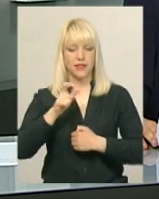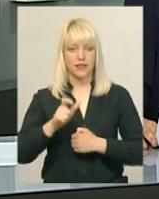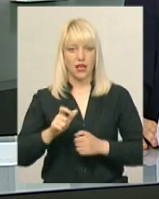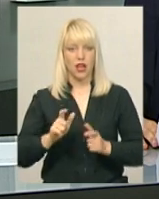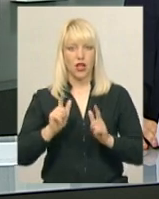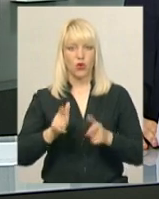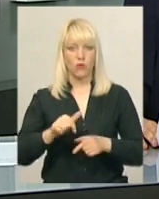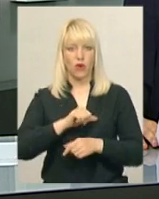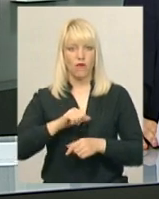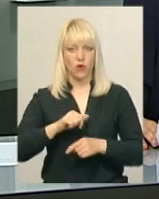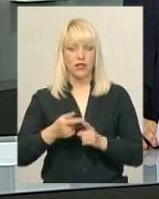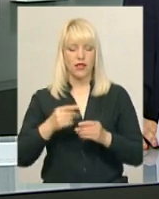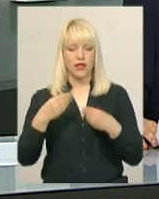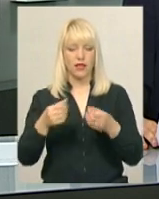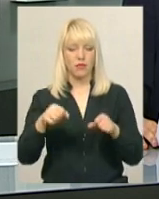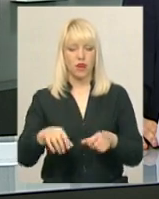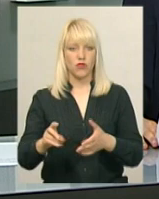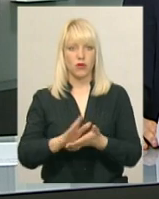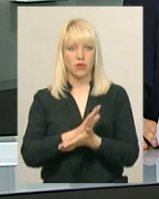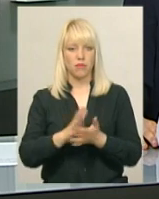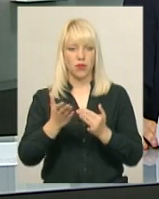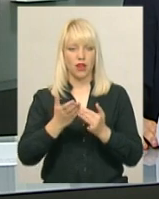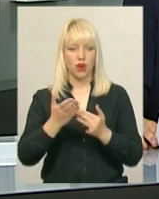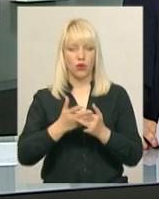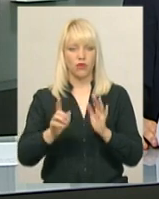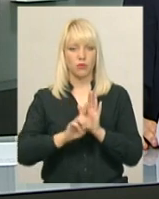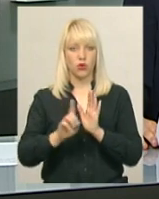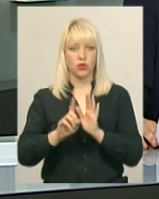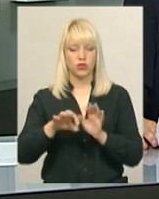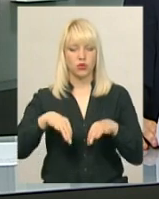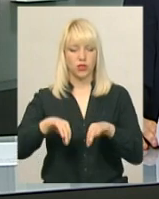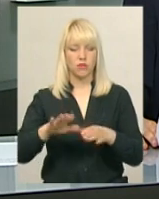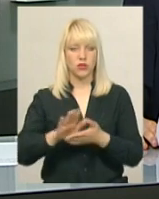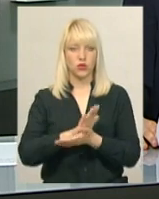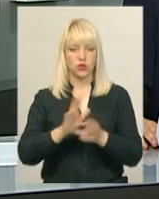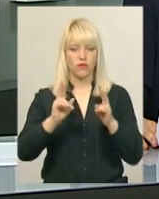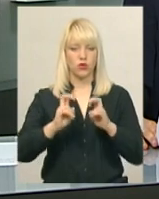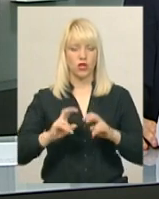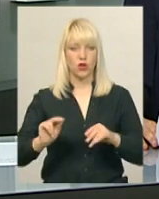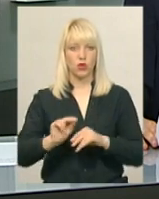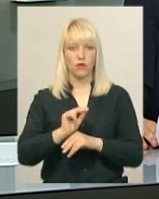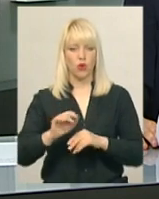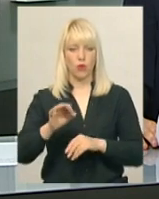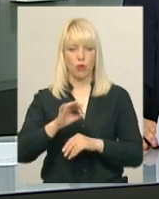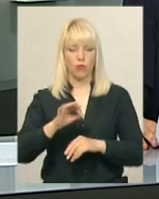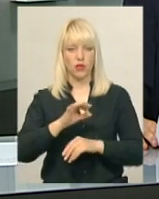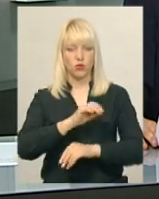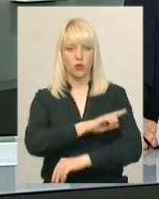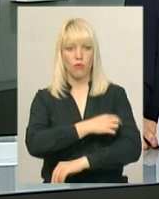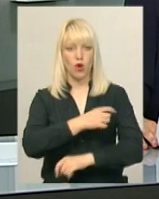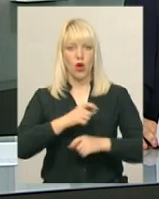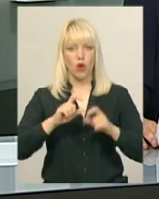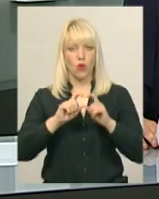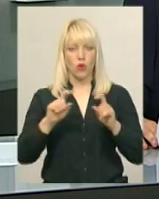власнику на безкоштовний або пільговий проїзд у транспорті, безкоштовне обстеження та лікування в обласному госпіталі ветеранів війни